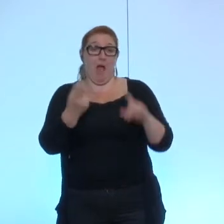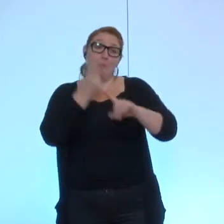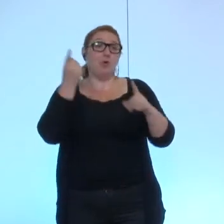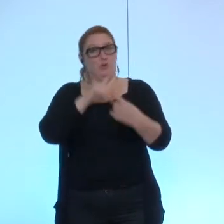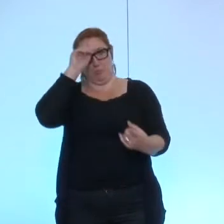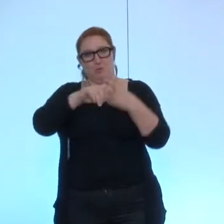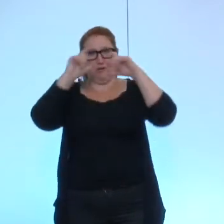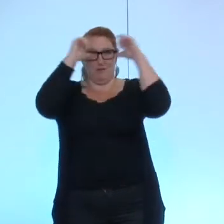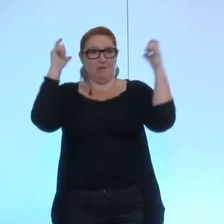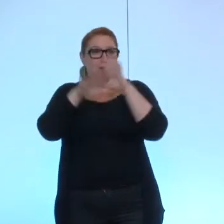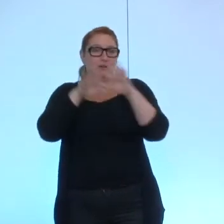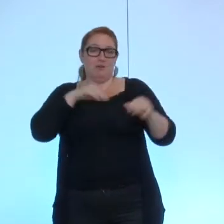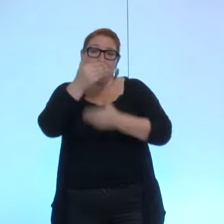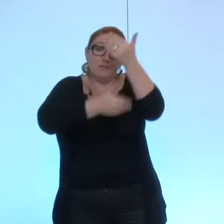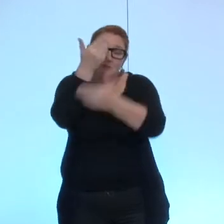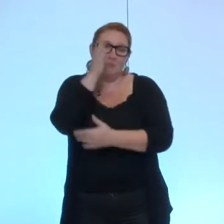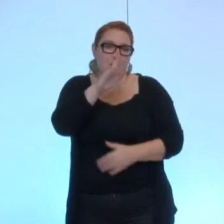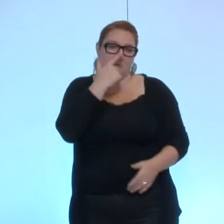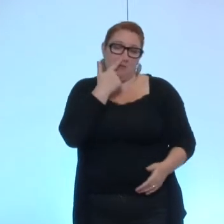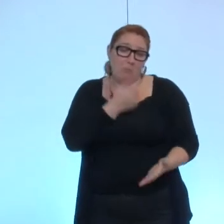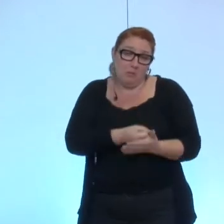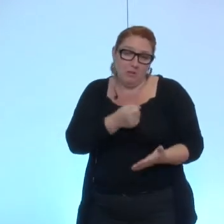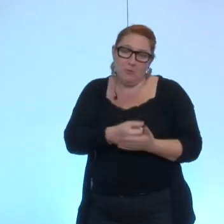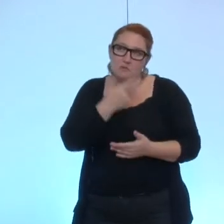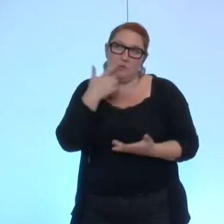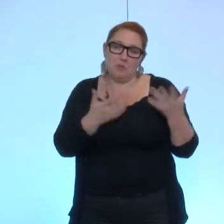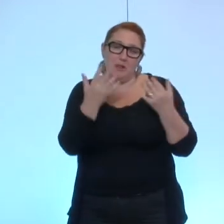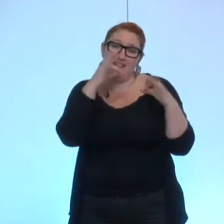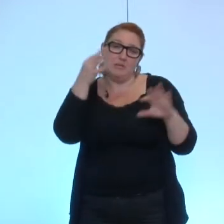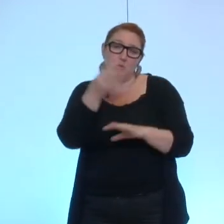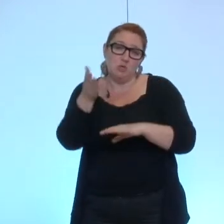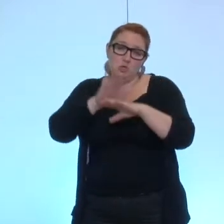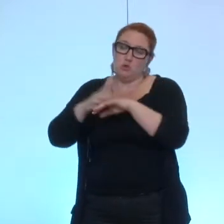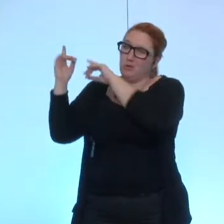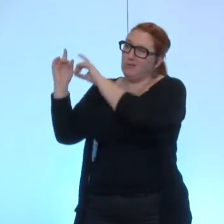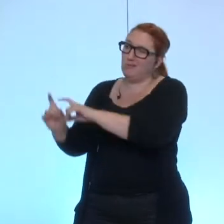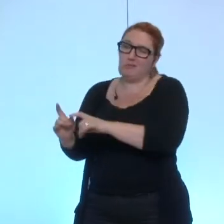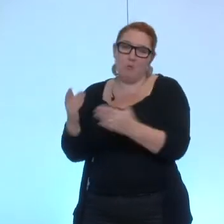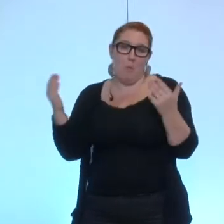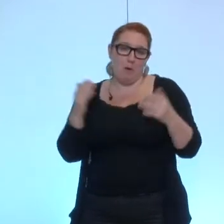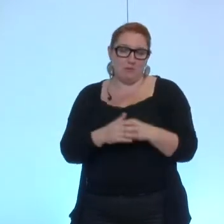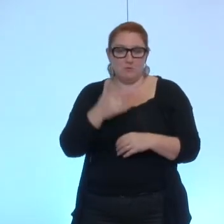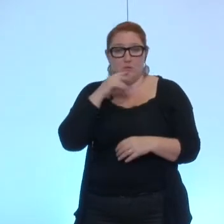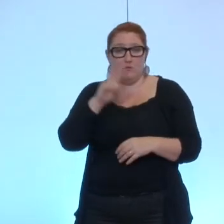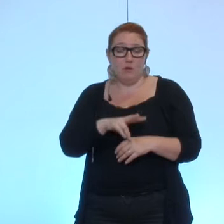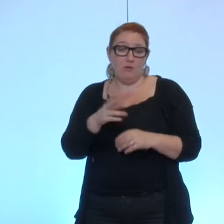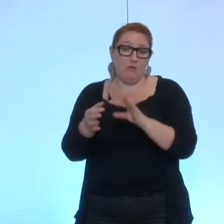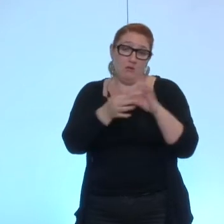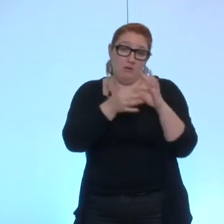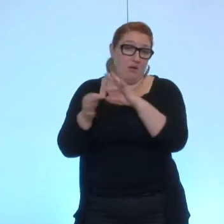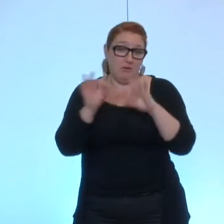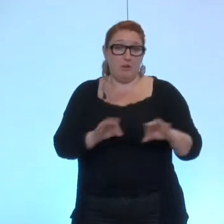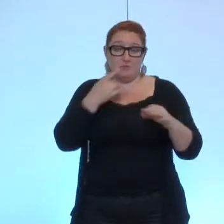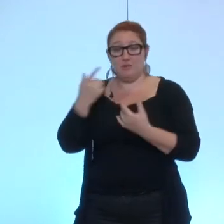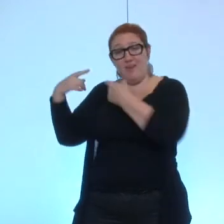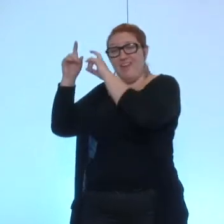minimale et de l'ordre sans doute des 10% de la baisse des indemnités qui a été liée donc les deux sujets ne sont pas liés encore une fois la baisse des indemnités n